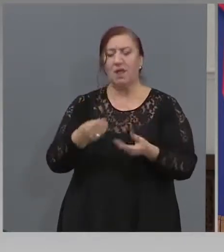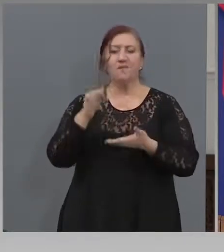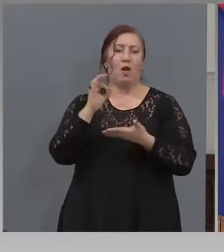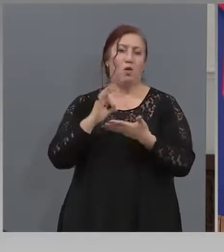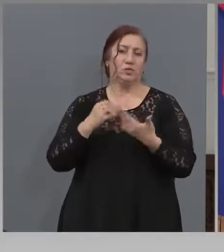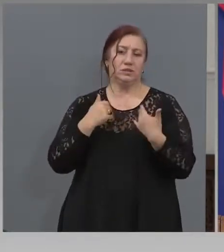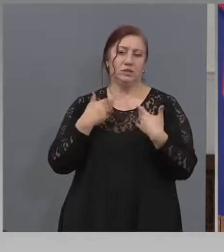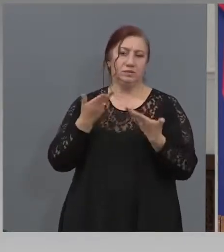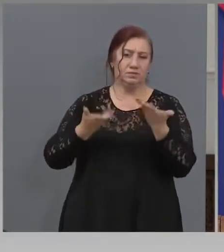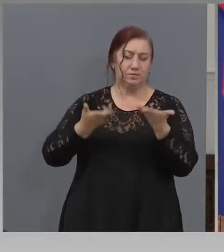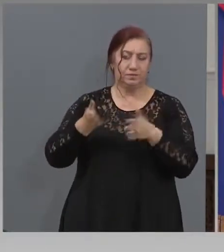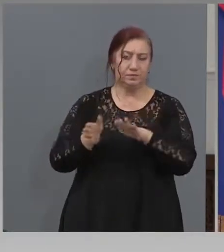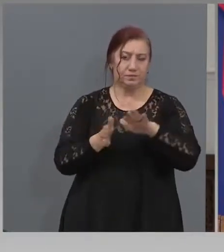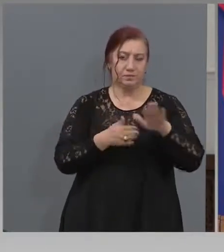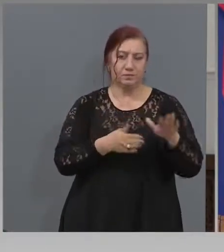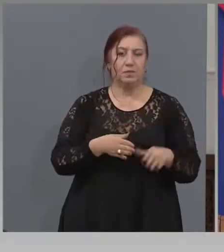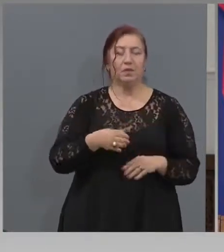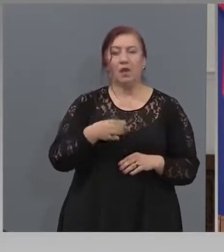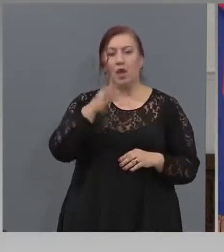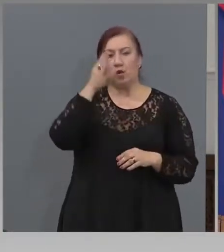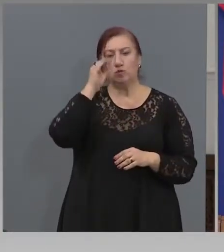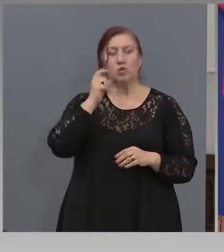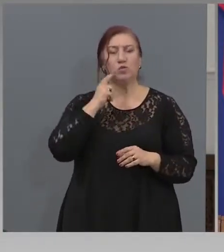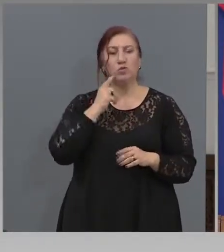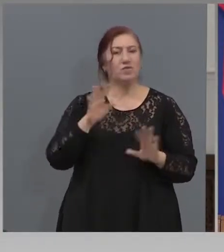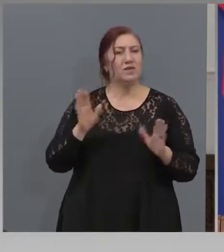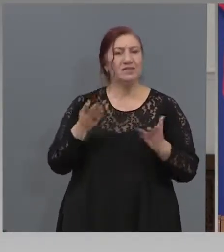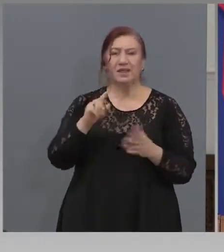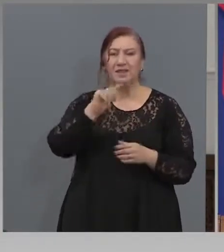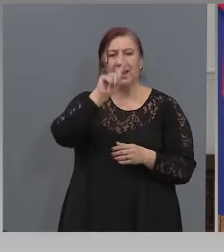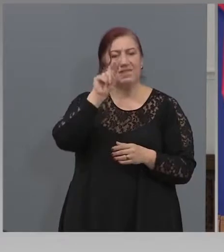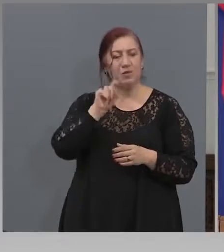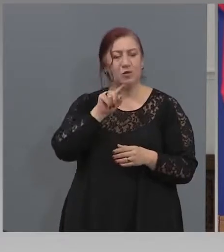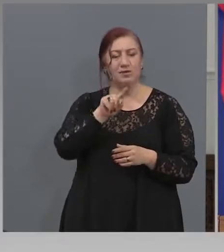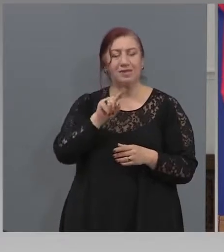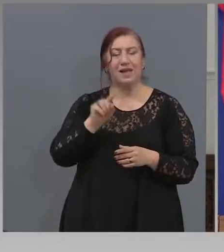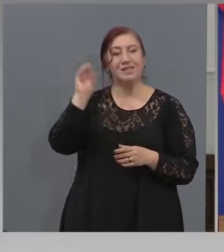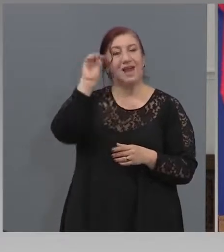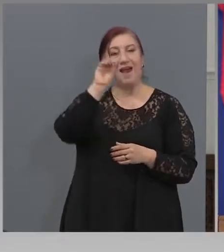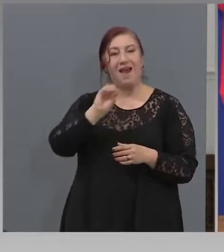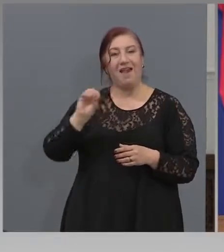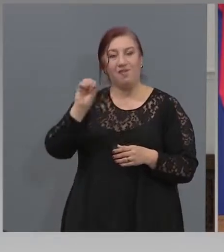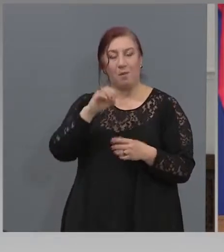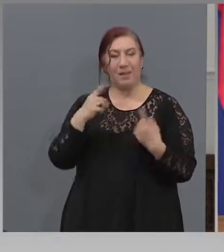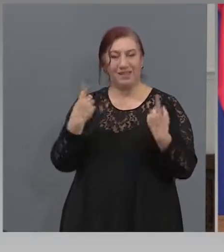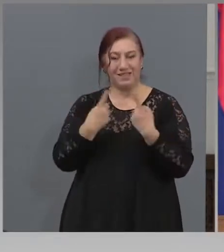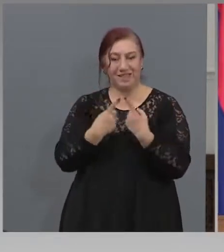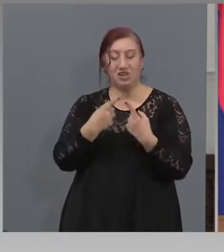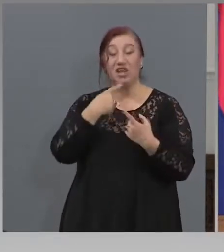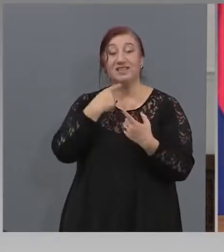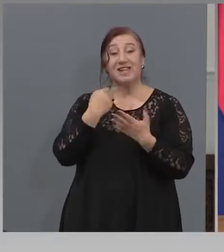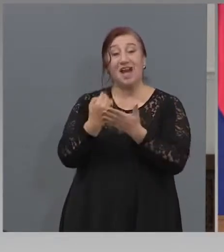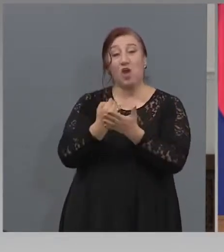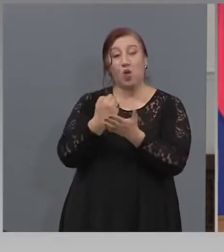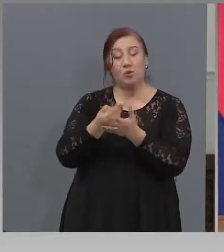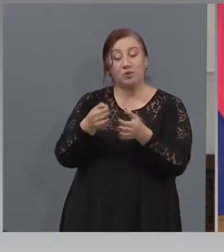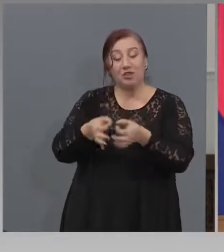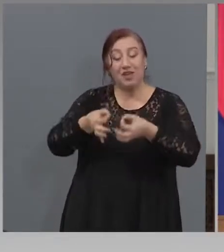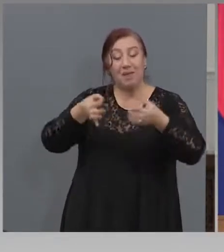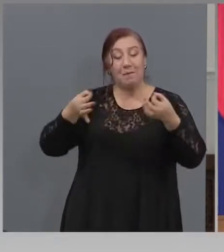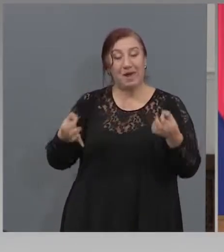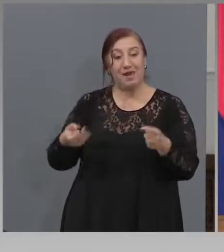дума на тази европейска среща за економическите мерки, пролетната прогноза за